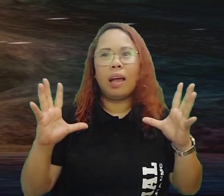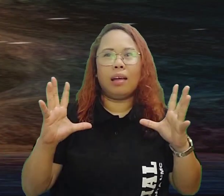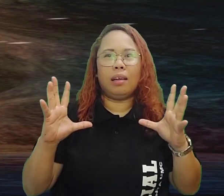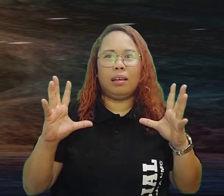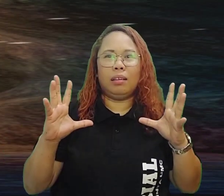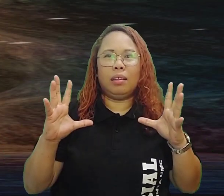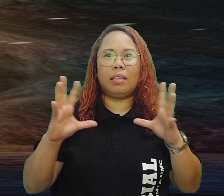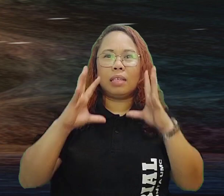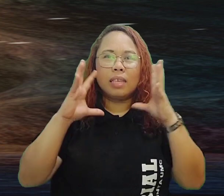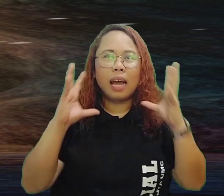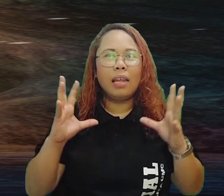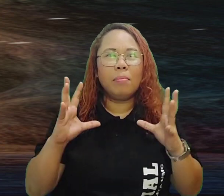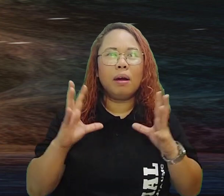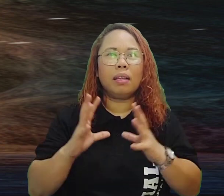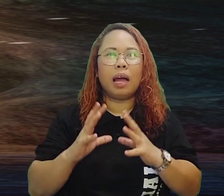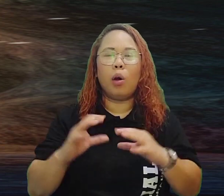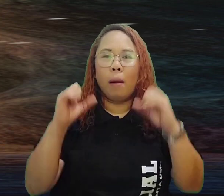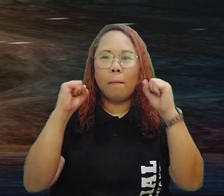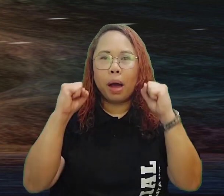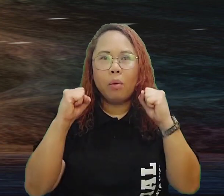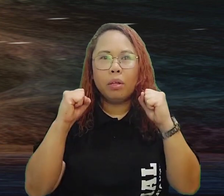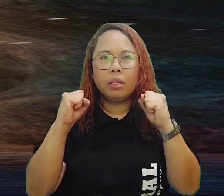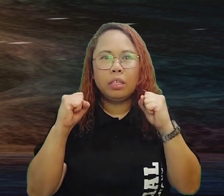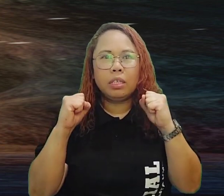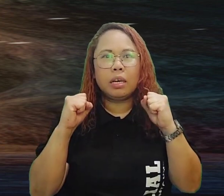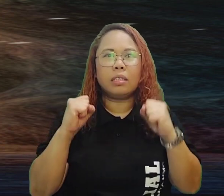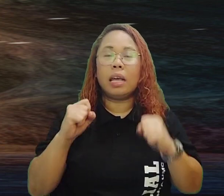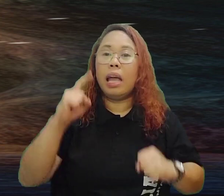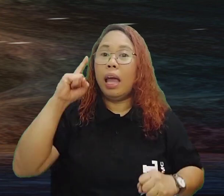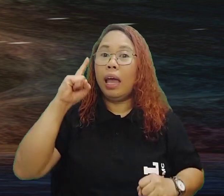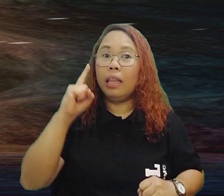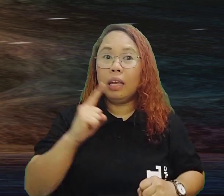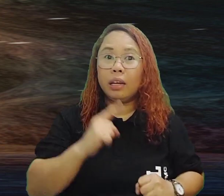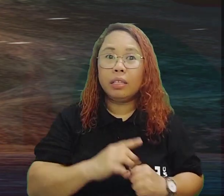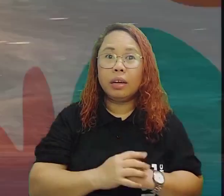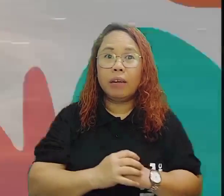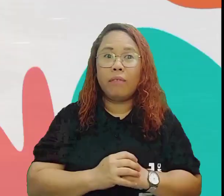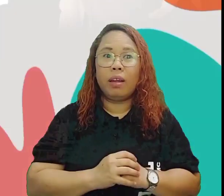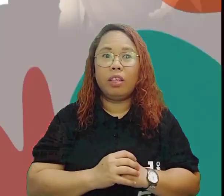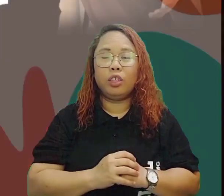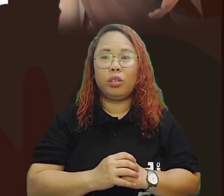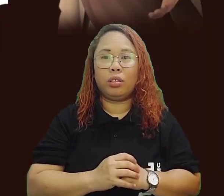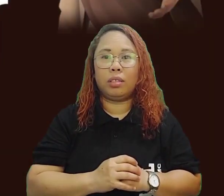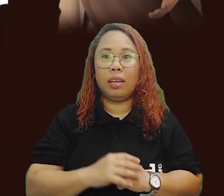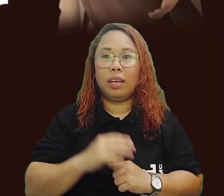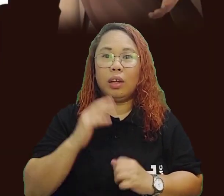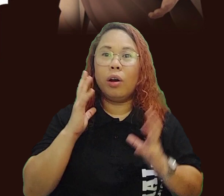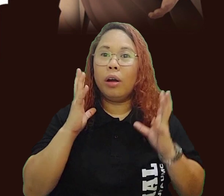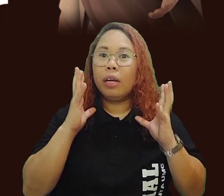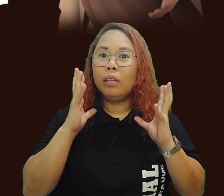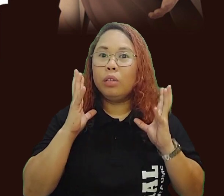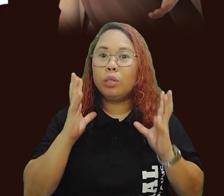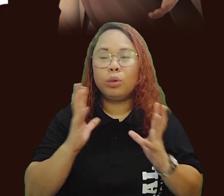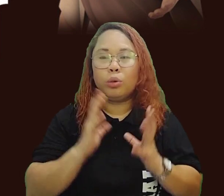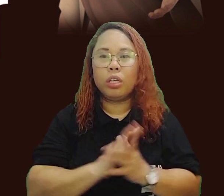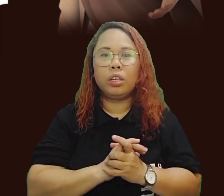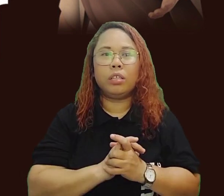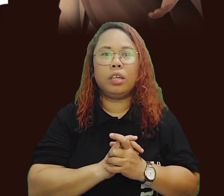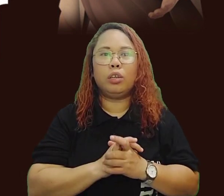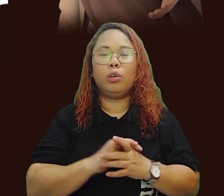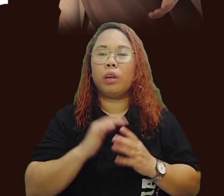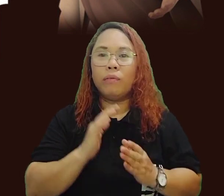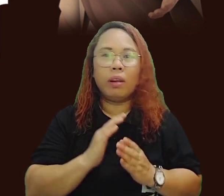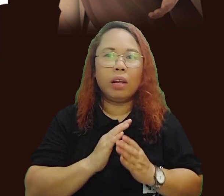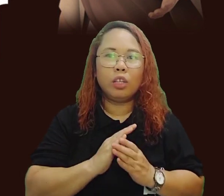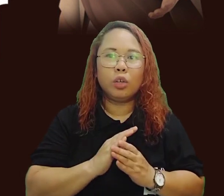Nakita, nasaksihan ang mga tao ang power ni Jesus. And here's the revelations. Gusto kong